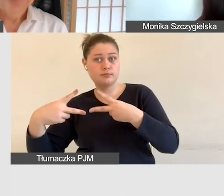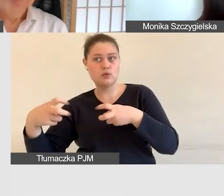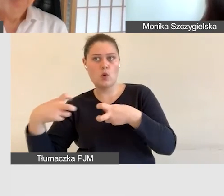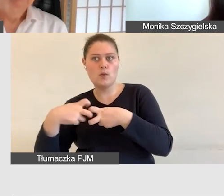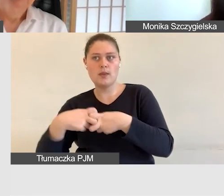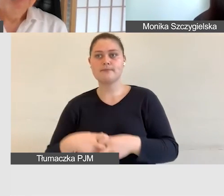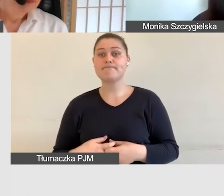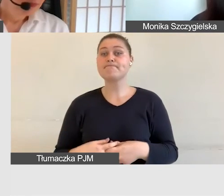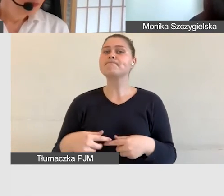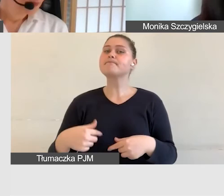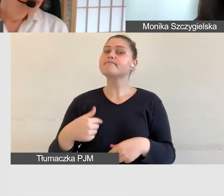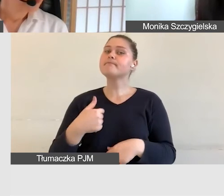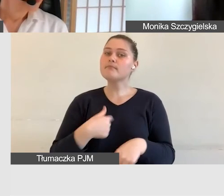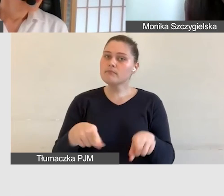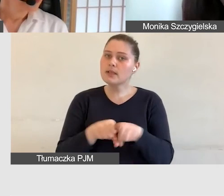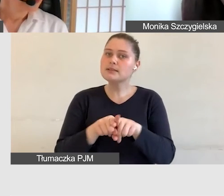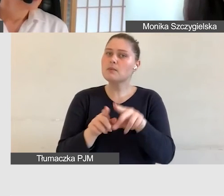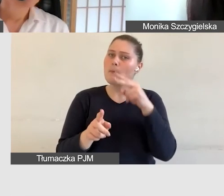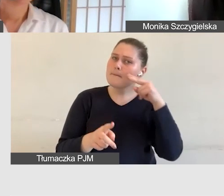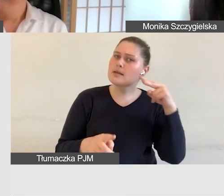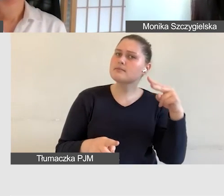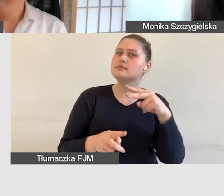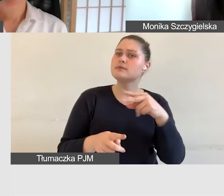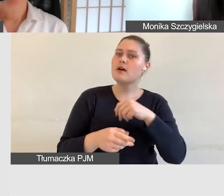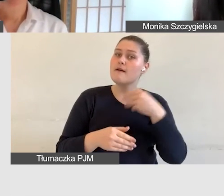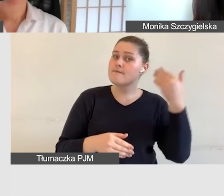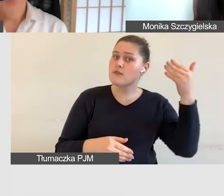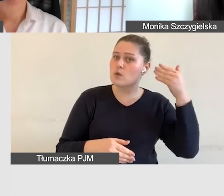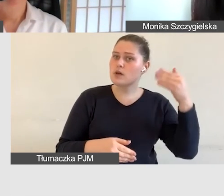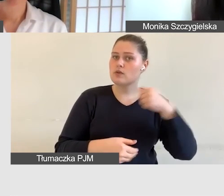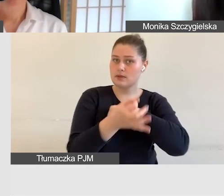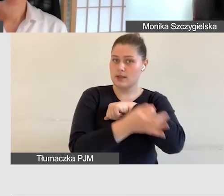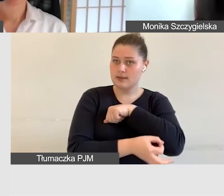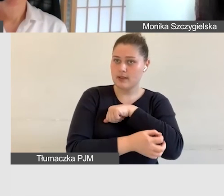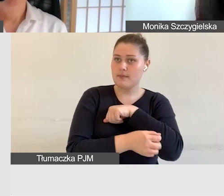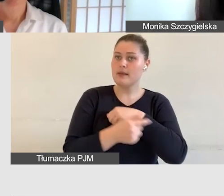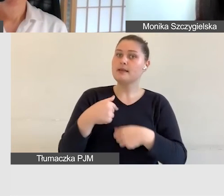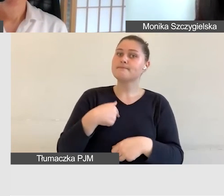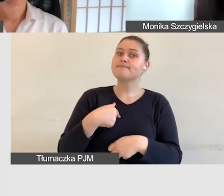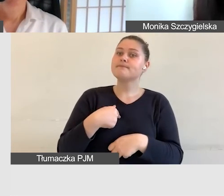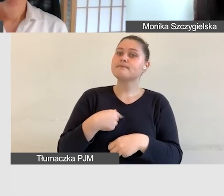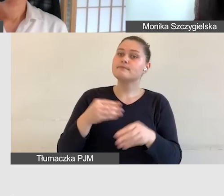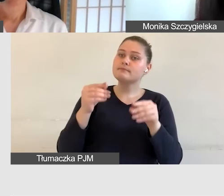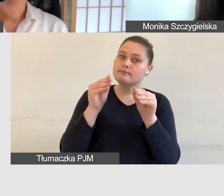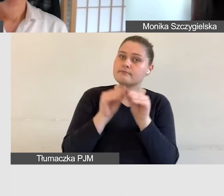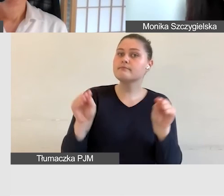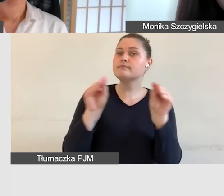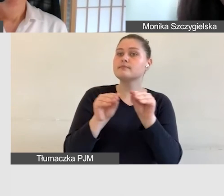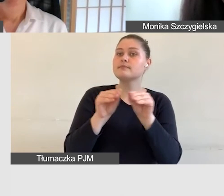gdzie prowadzę zajęcia z dostępności wydarzeń dla studentów w Instytucie Lingwistyki Stosowanej